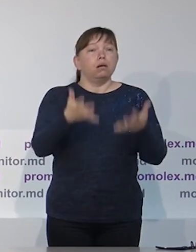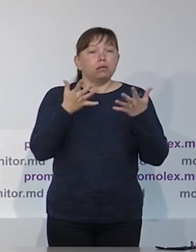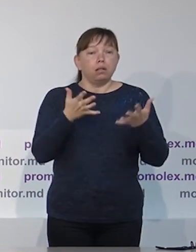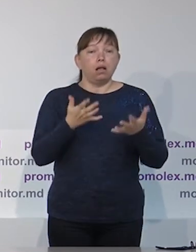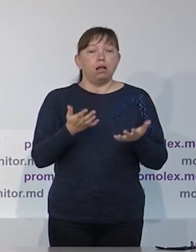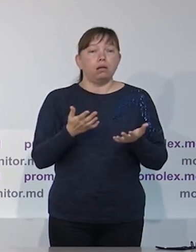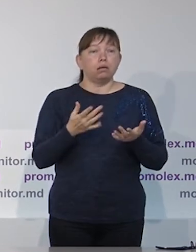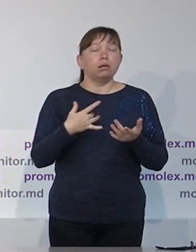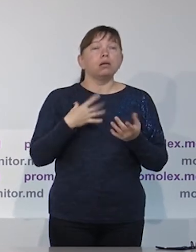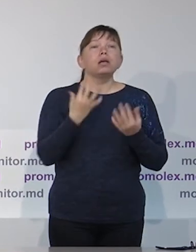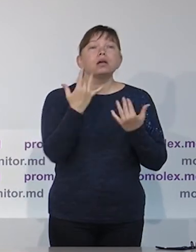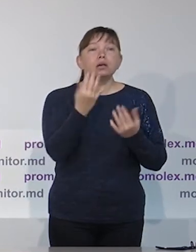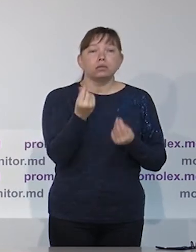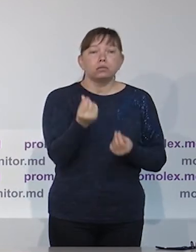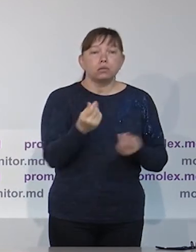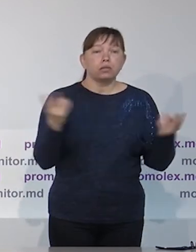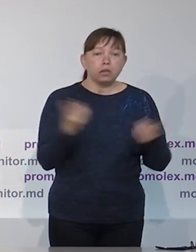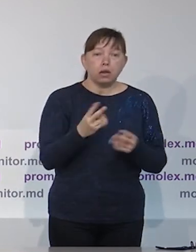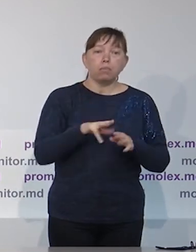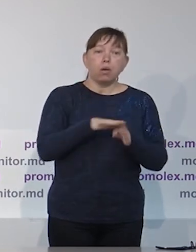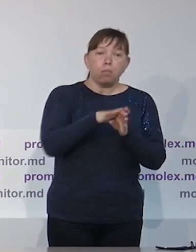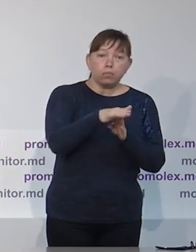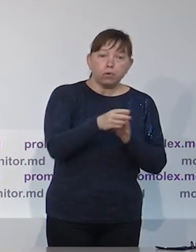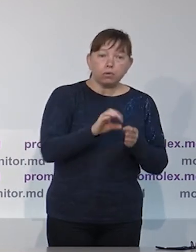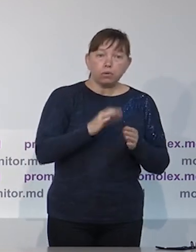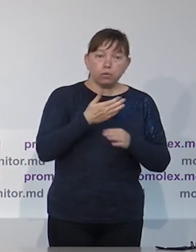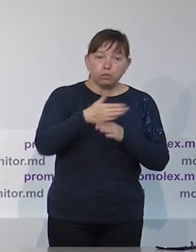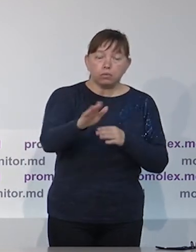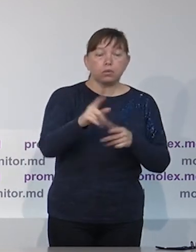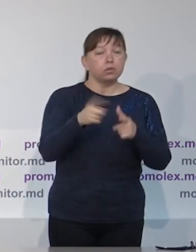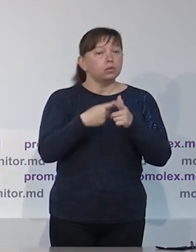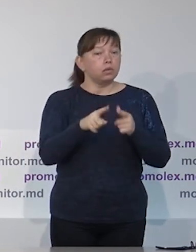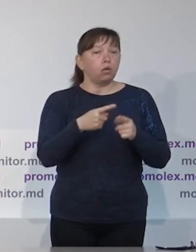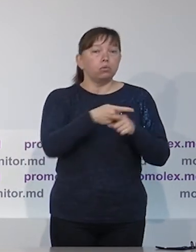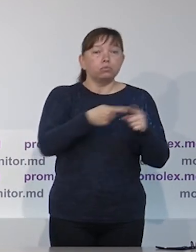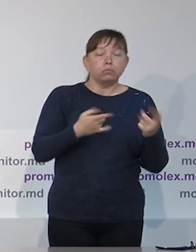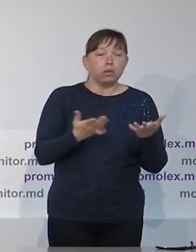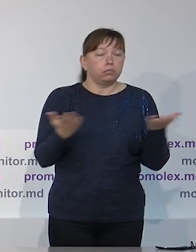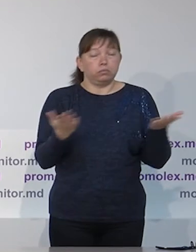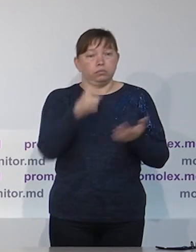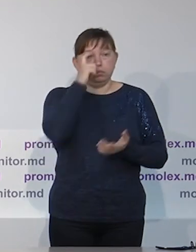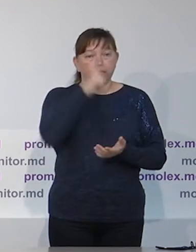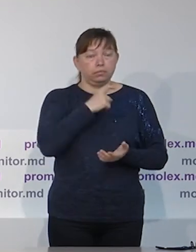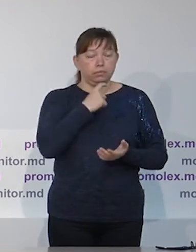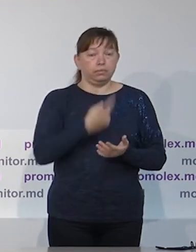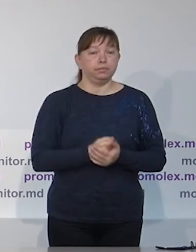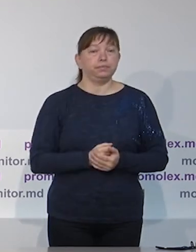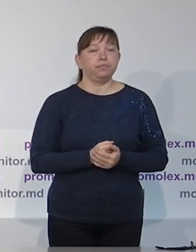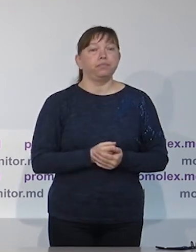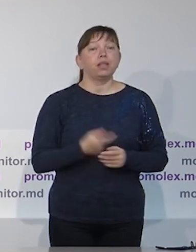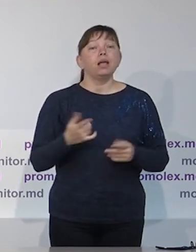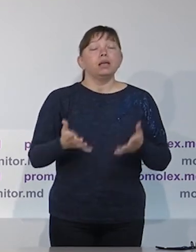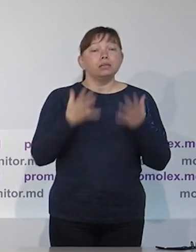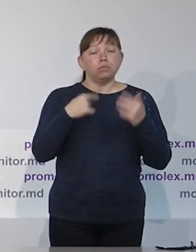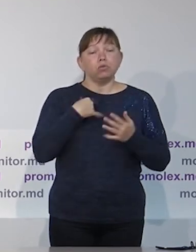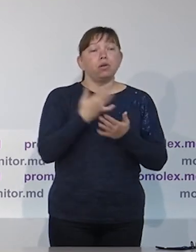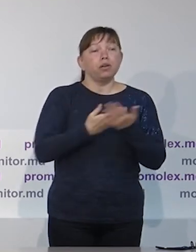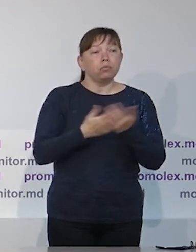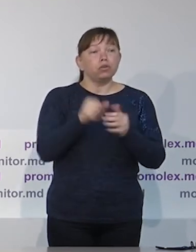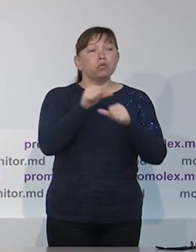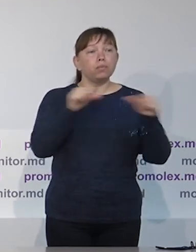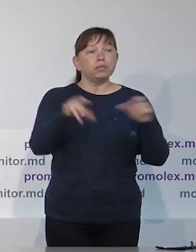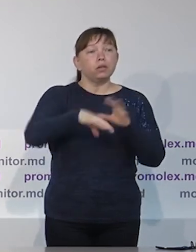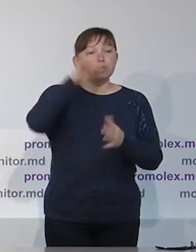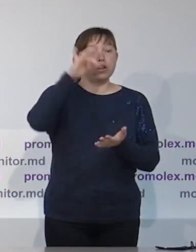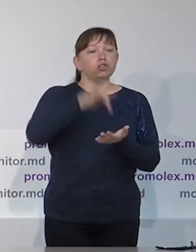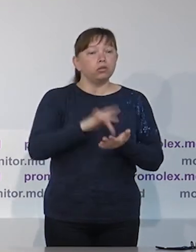бюджете на этот раз, потому что нет этой уверенности в том, что будет